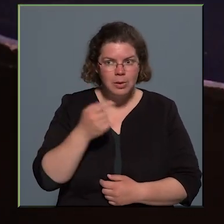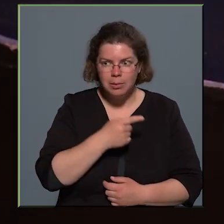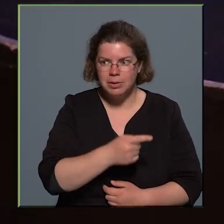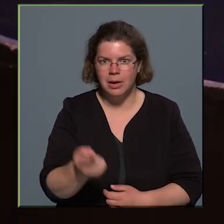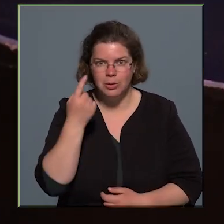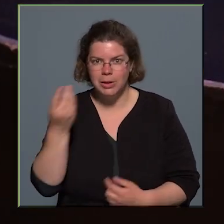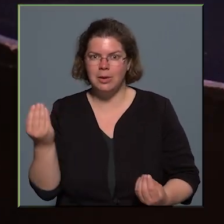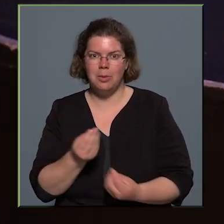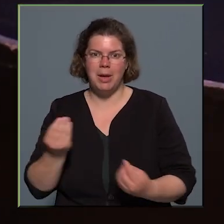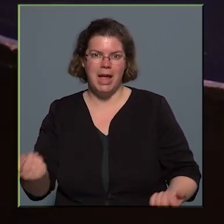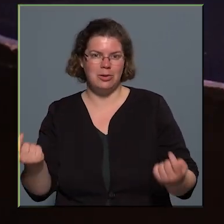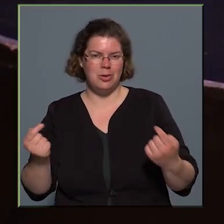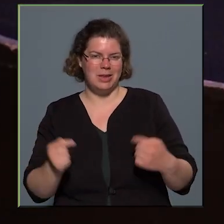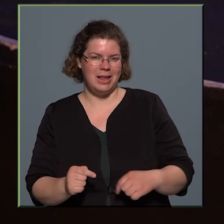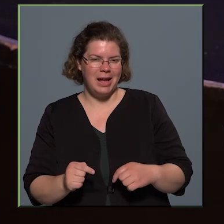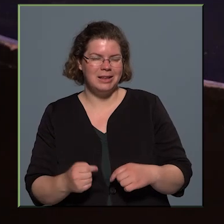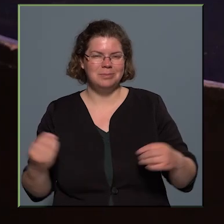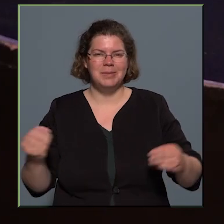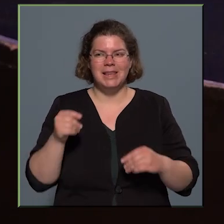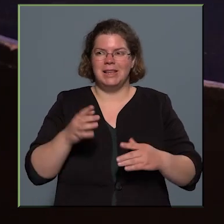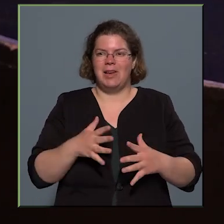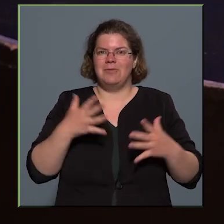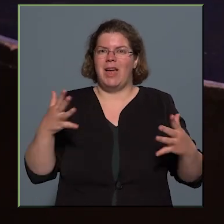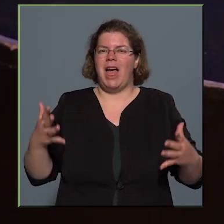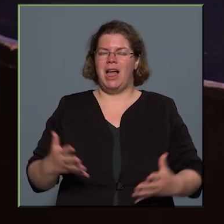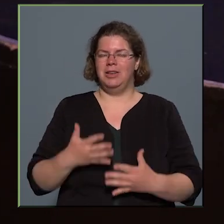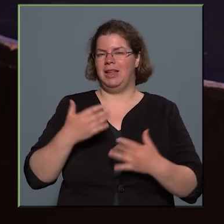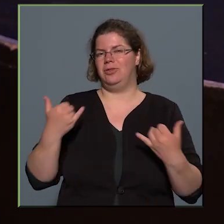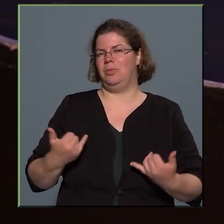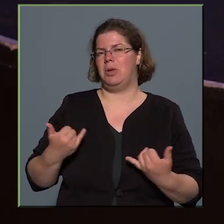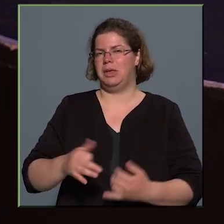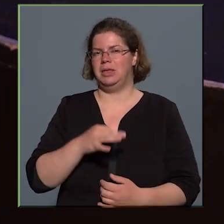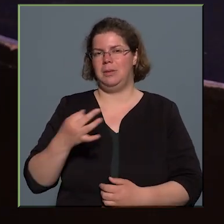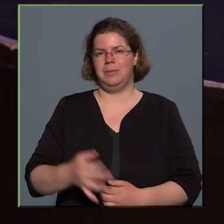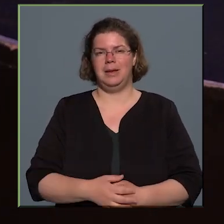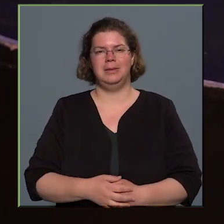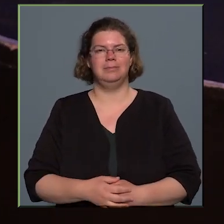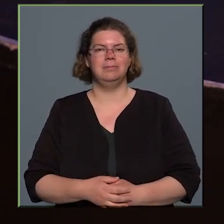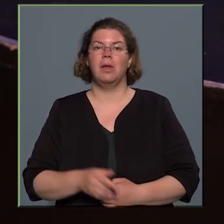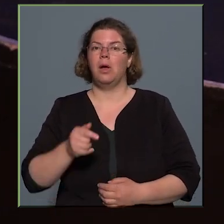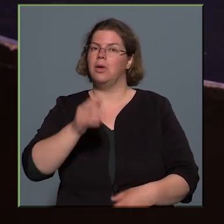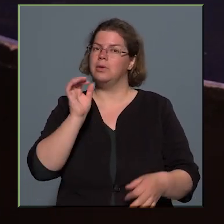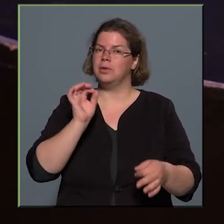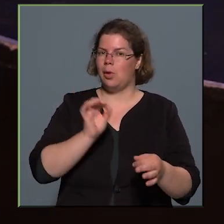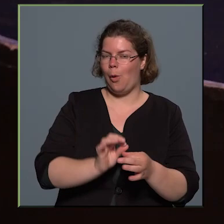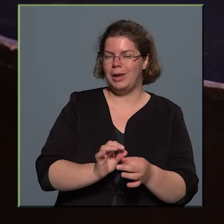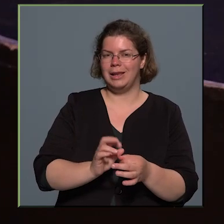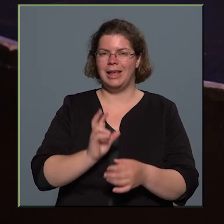itt, vagy mi ez az egész nagy felhajtás ezen a mai napon. Hát ugye az történt, hogy